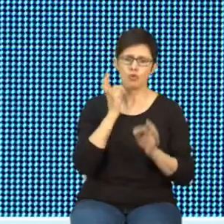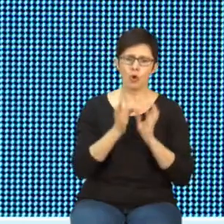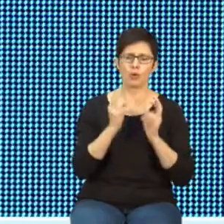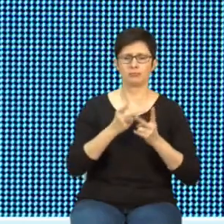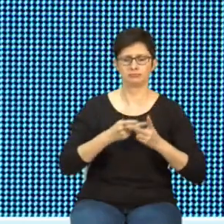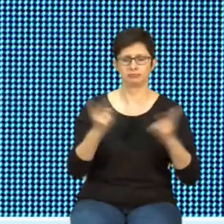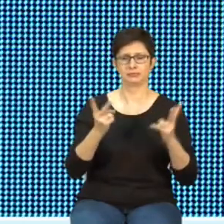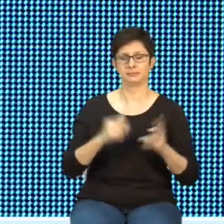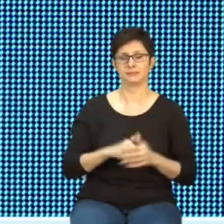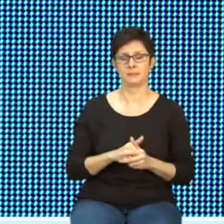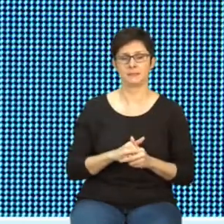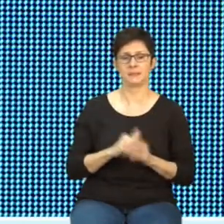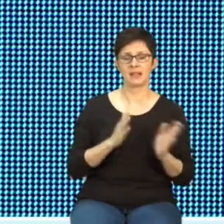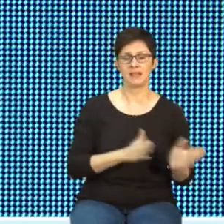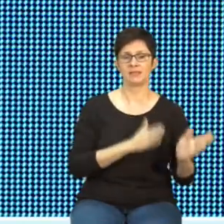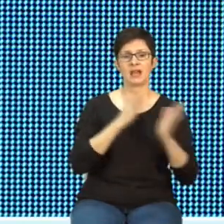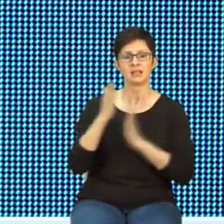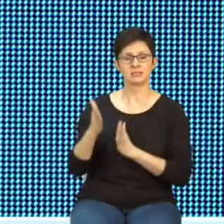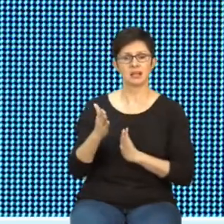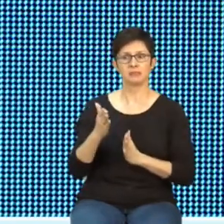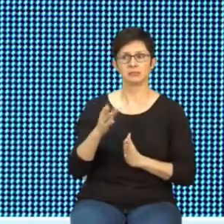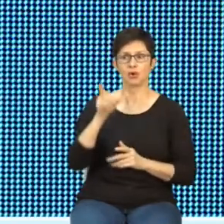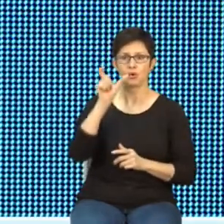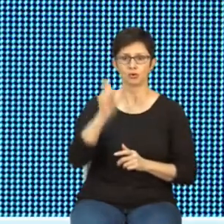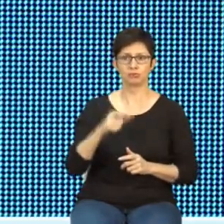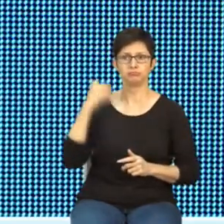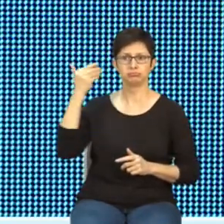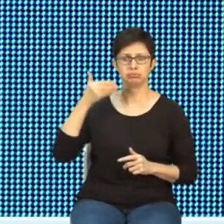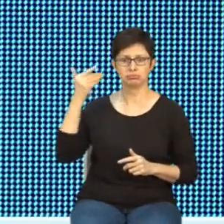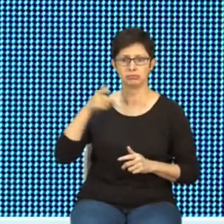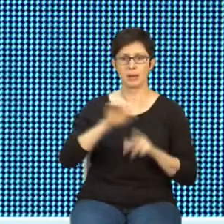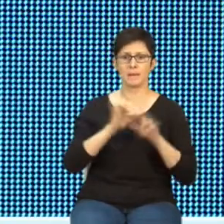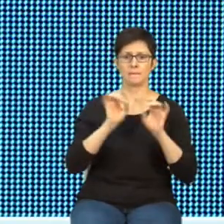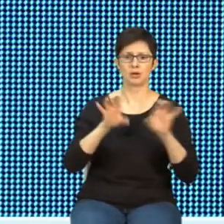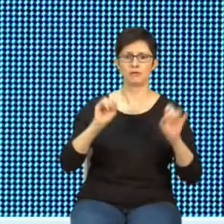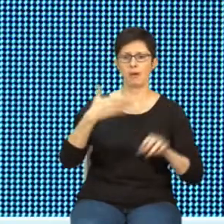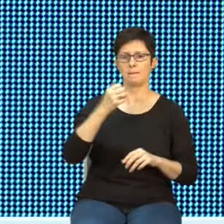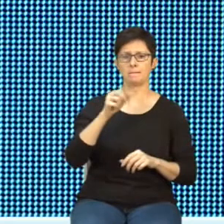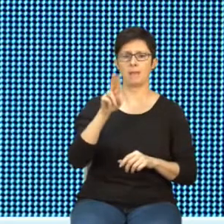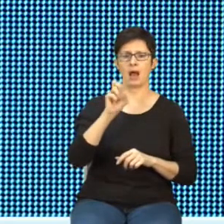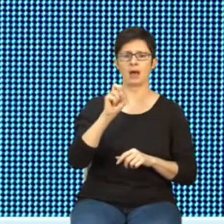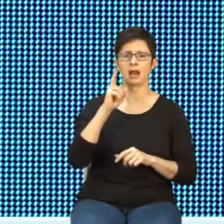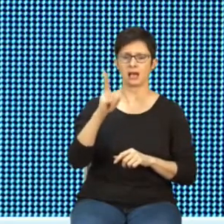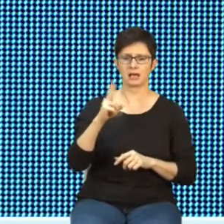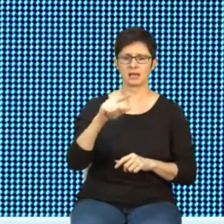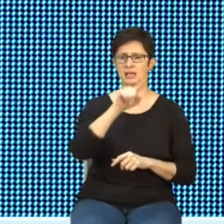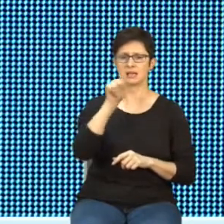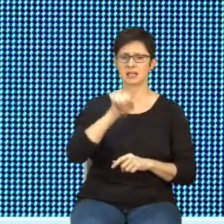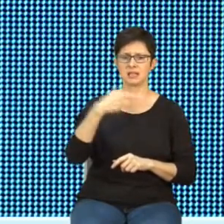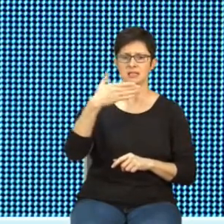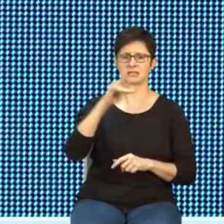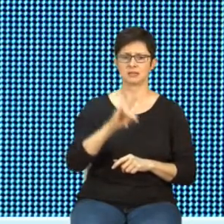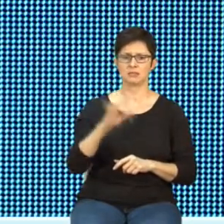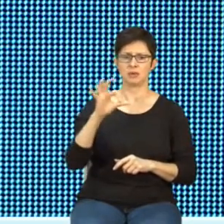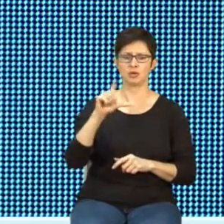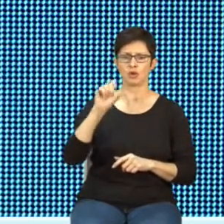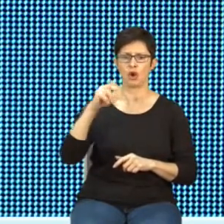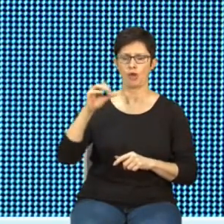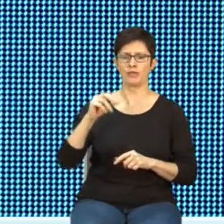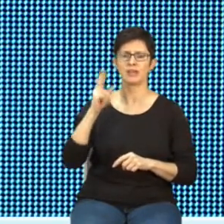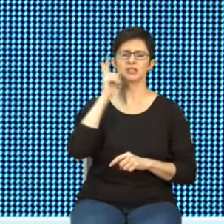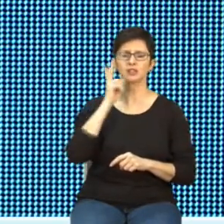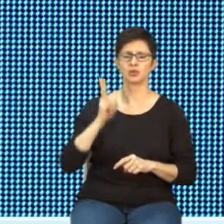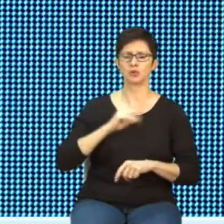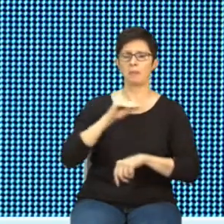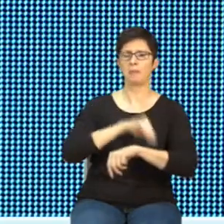Naszym następnym prelegentem będzie pan profesor Marek Zmyślony z Instytutu Medycyny Pracy